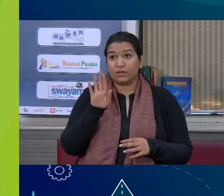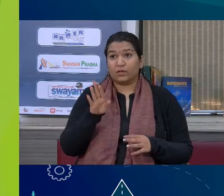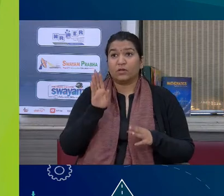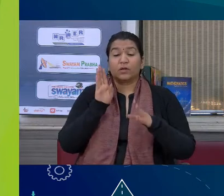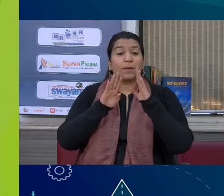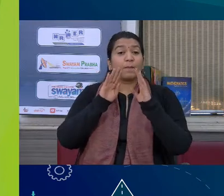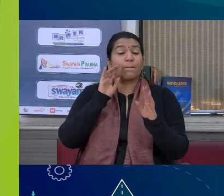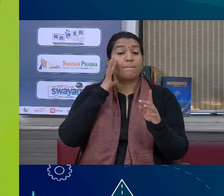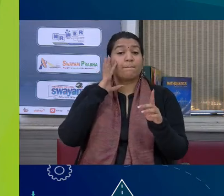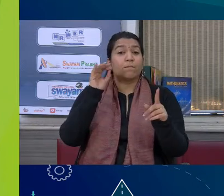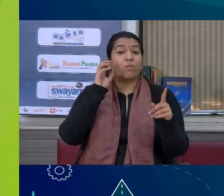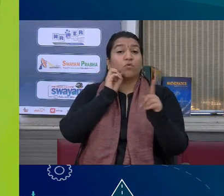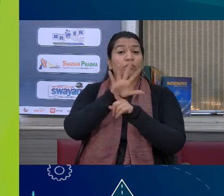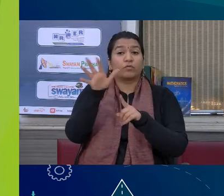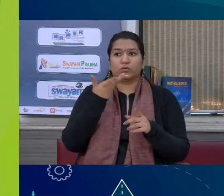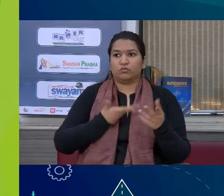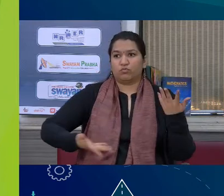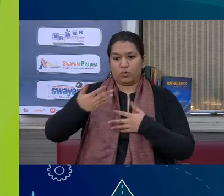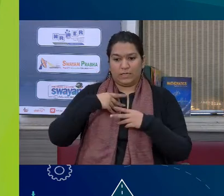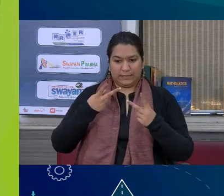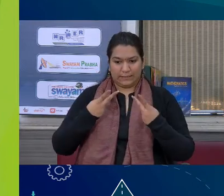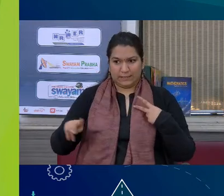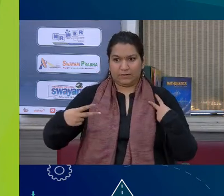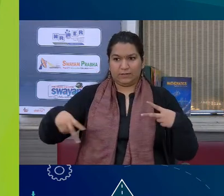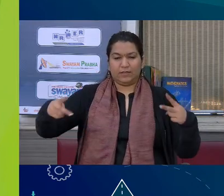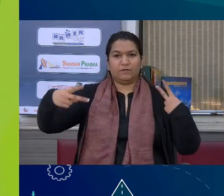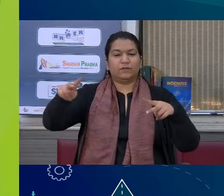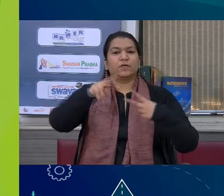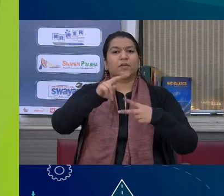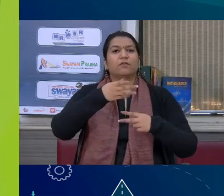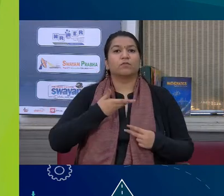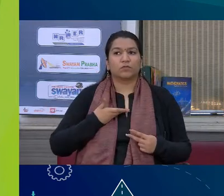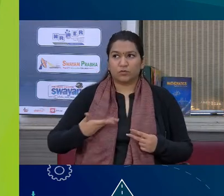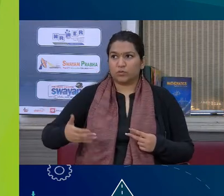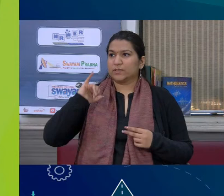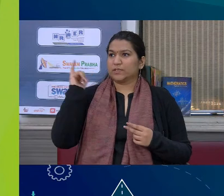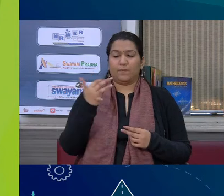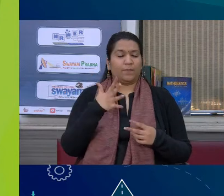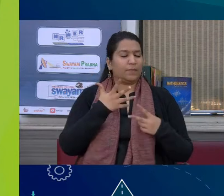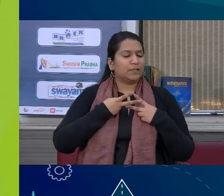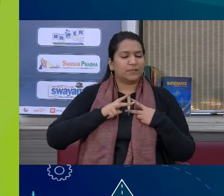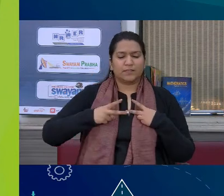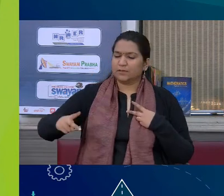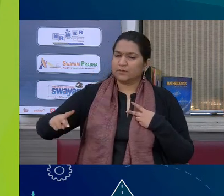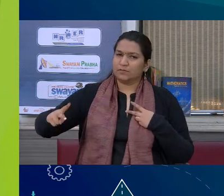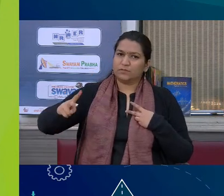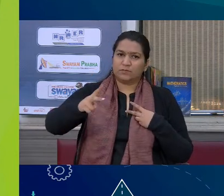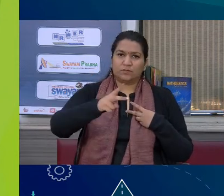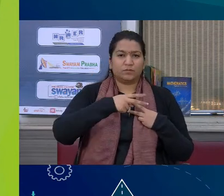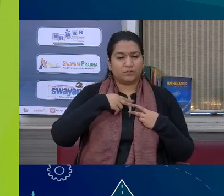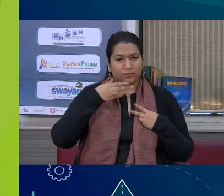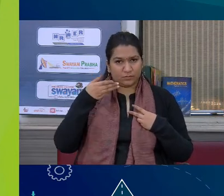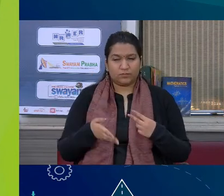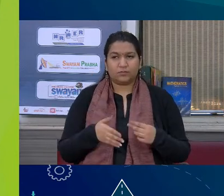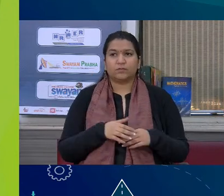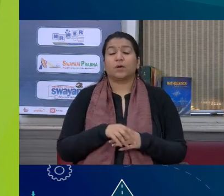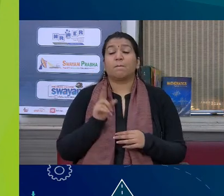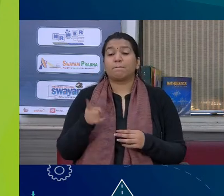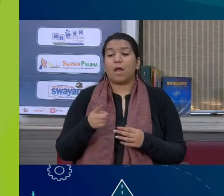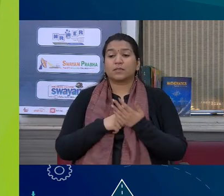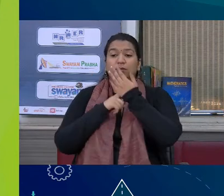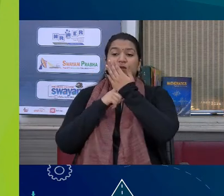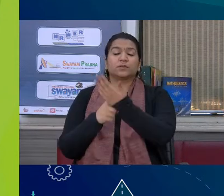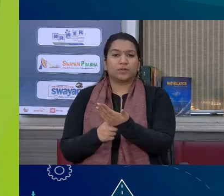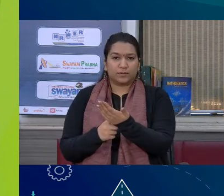कि हम सब यूनीक हैं हमें सब कस जो सबकी जो यूनीक निस है उसका हमें ओनर भी करना है